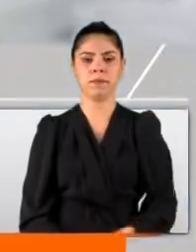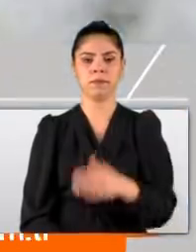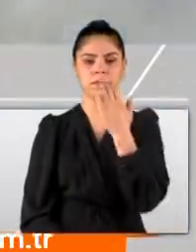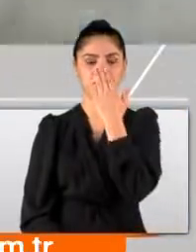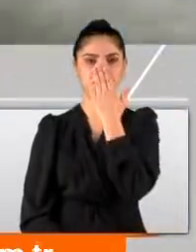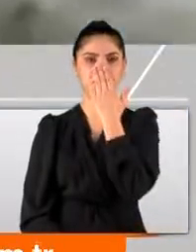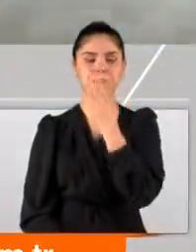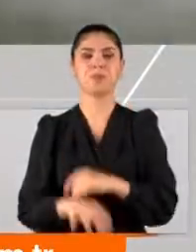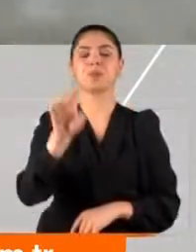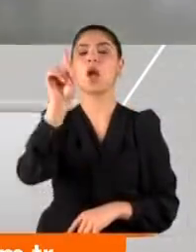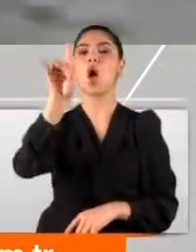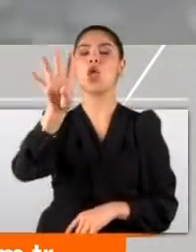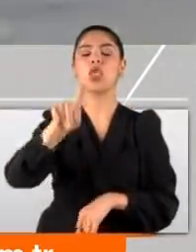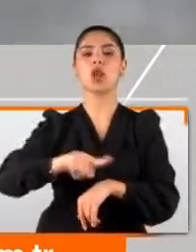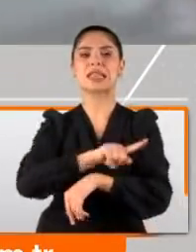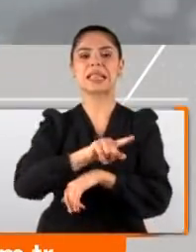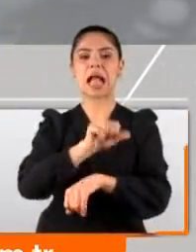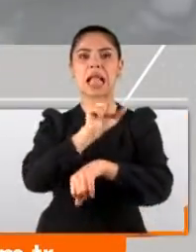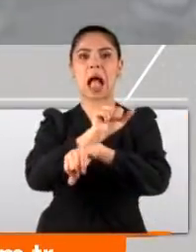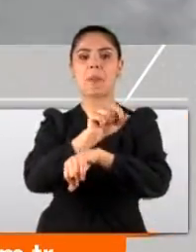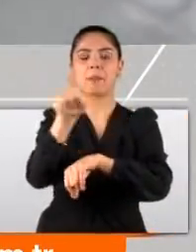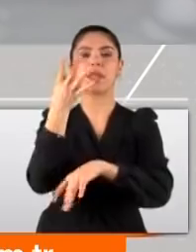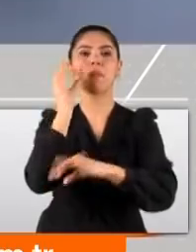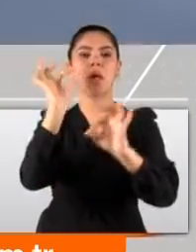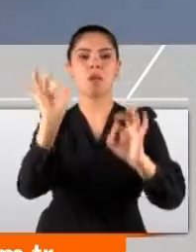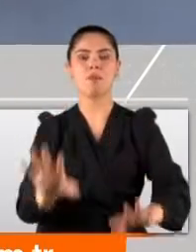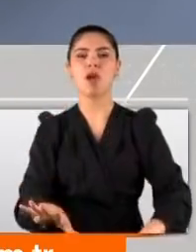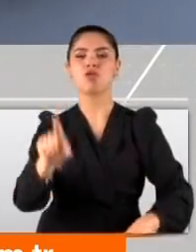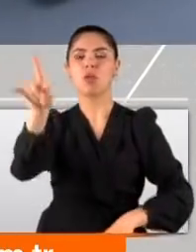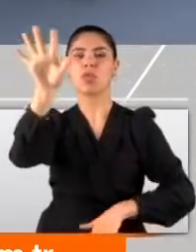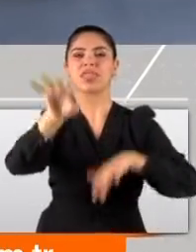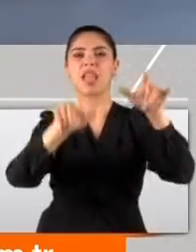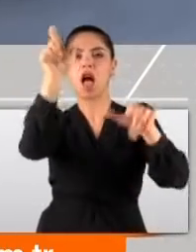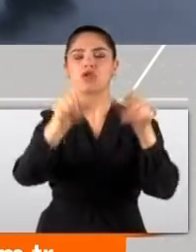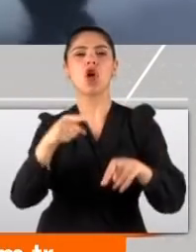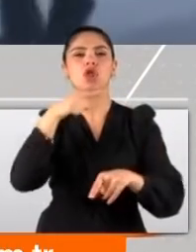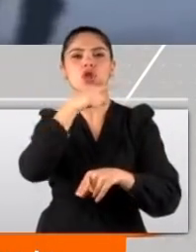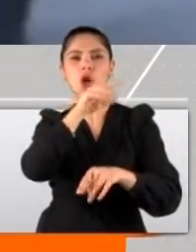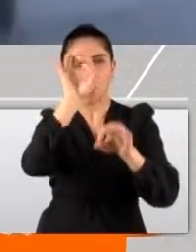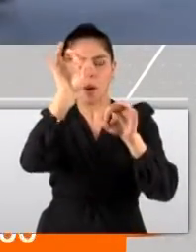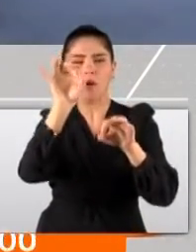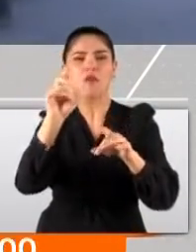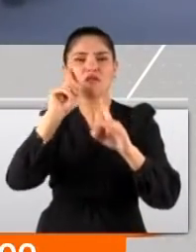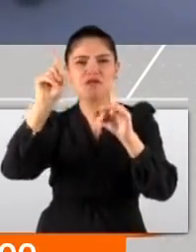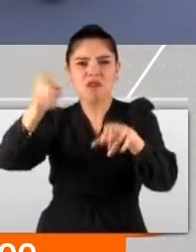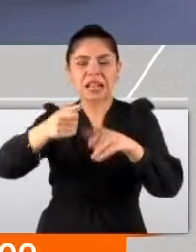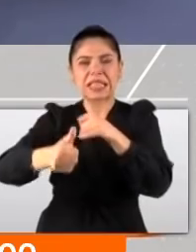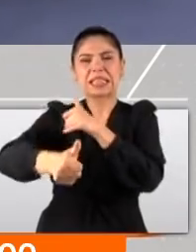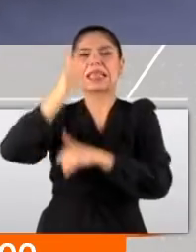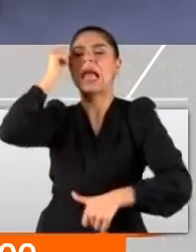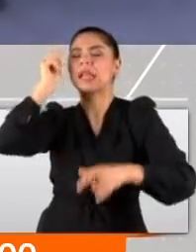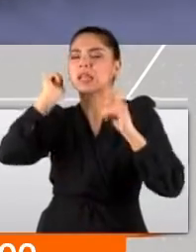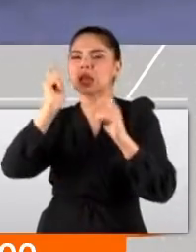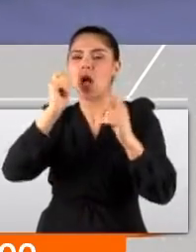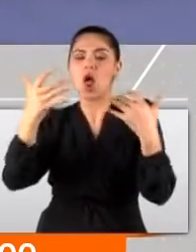14 saatlik esaret işte böyle başladı. Amatör dağcılar zorluğu fark ettiklerinde dönüş için artık çok geçti. Geceyi